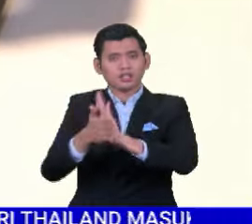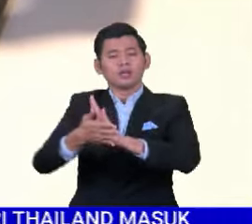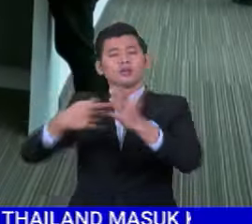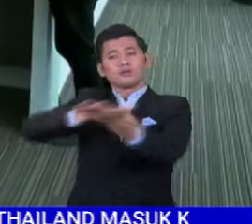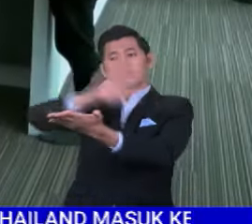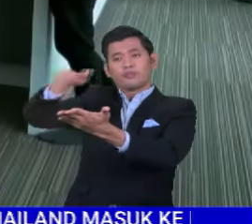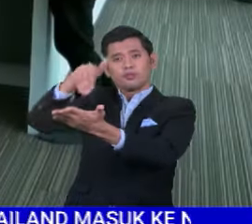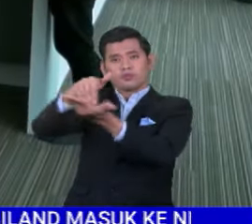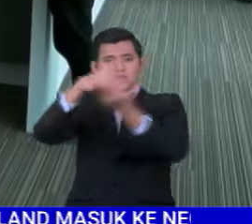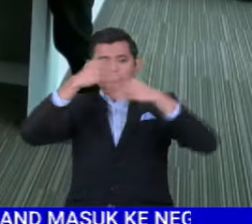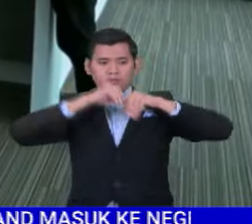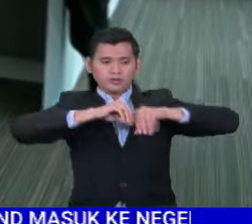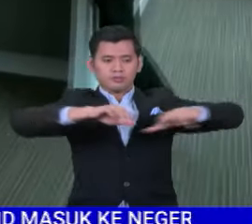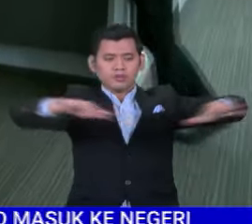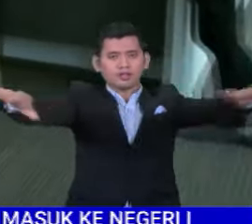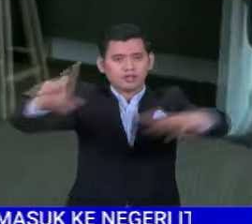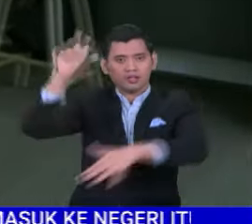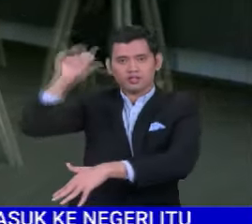ilmu Islam serantau.